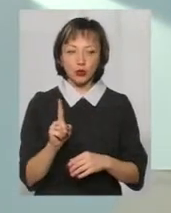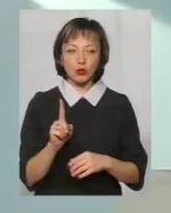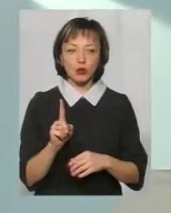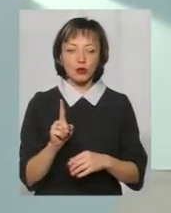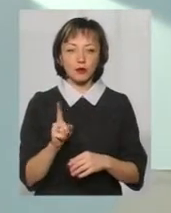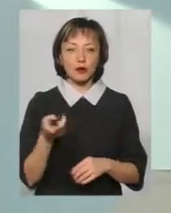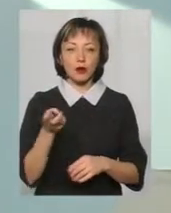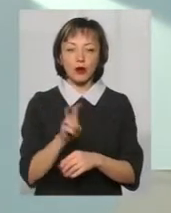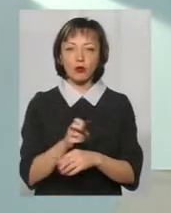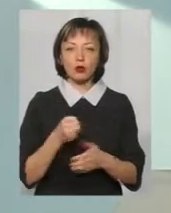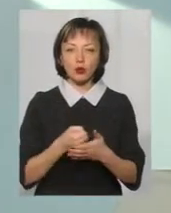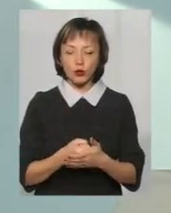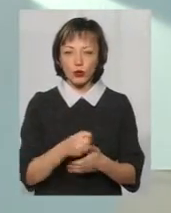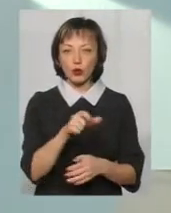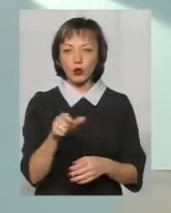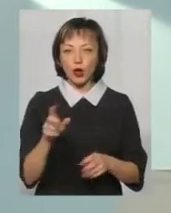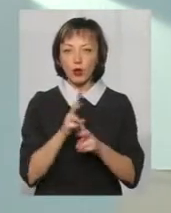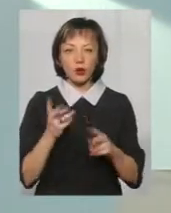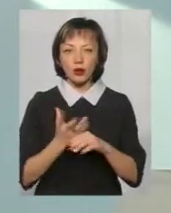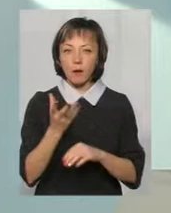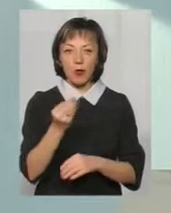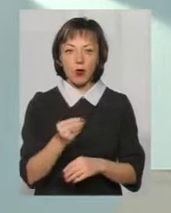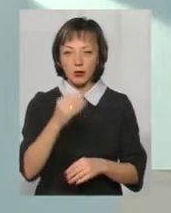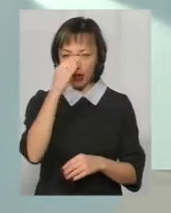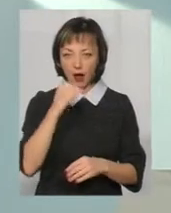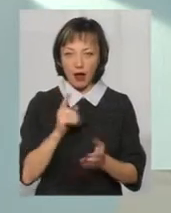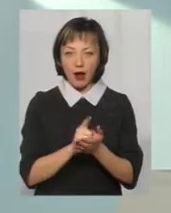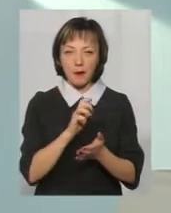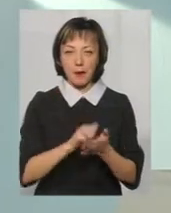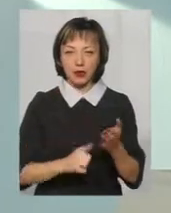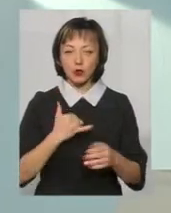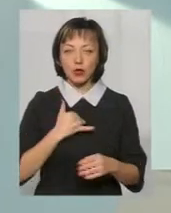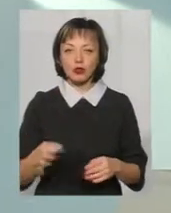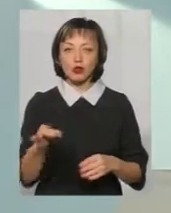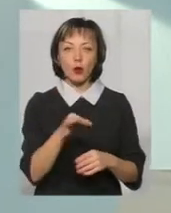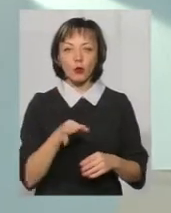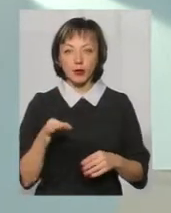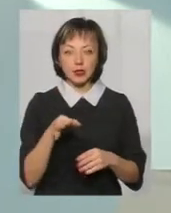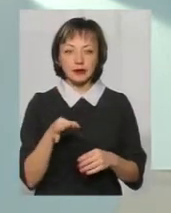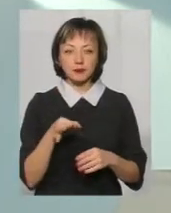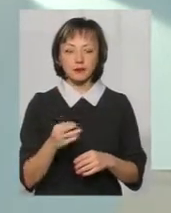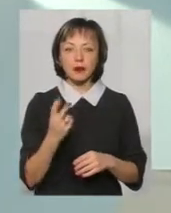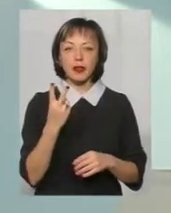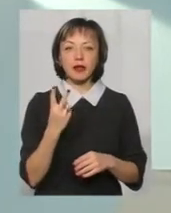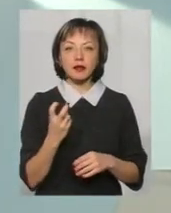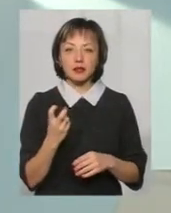до людей, які є злісними несплатниками. В нашій області вже майже 200